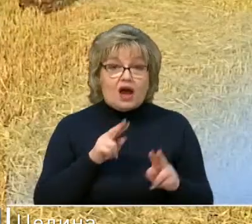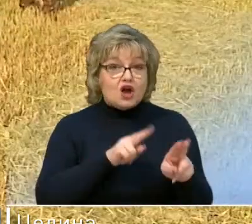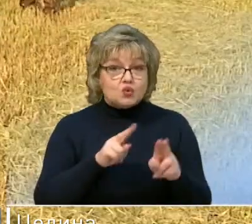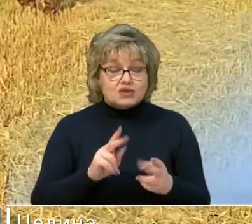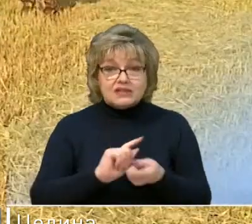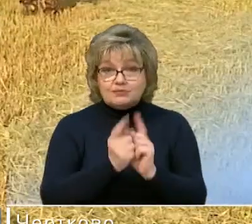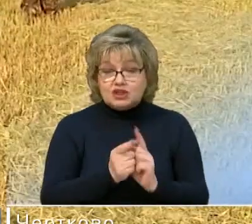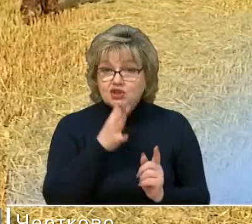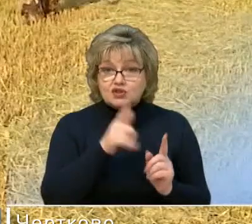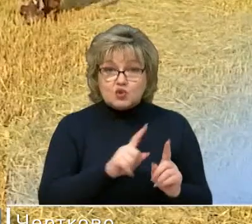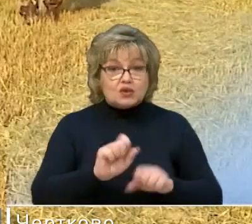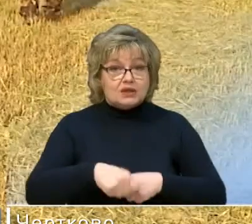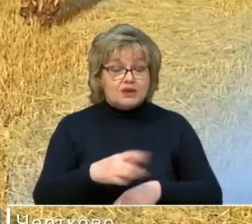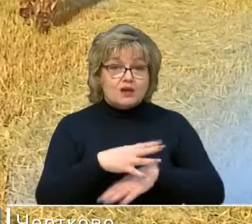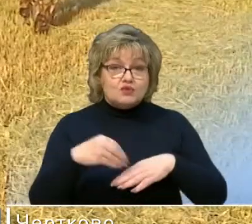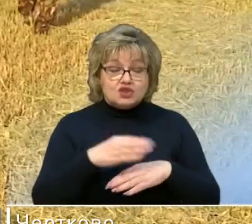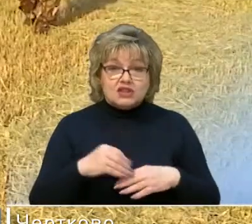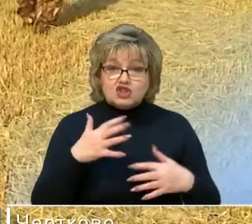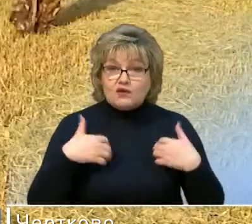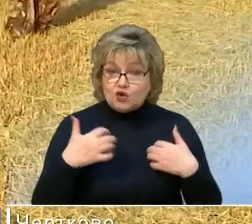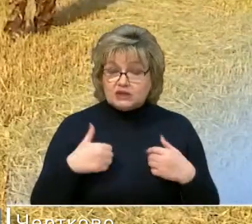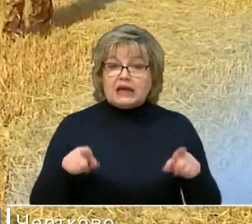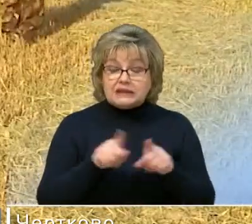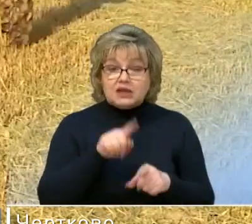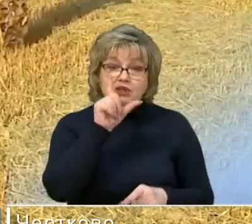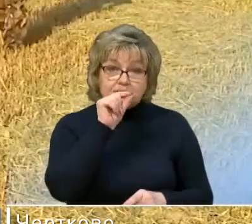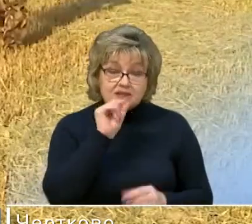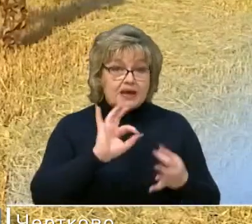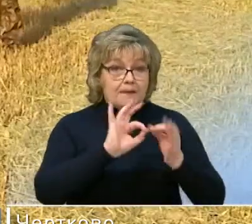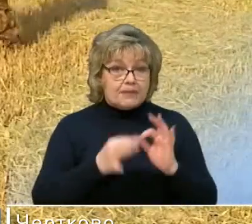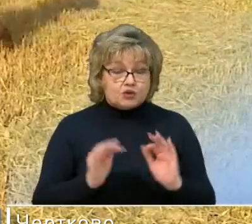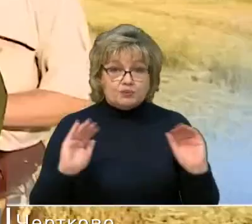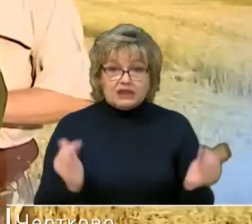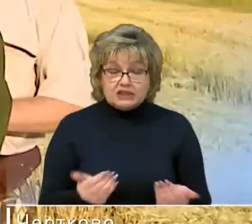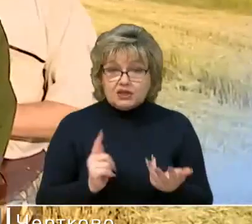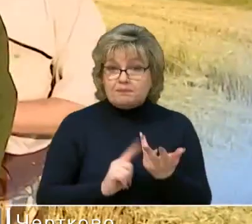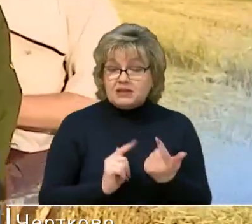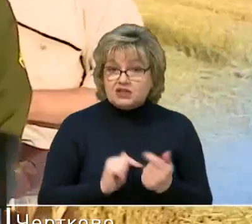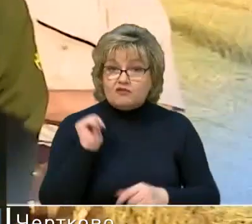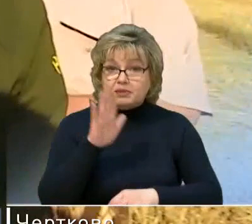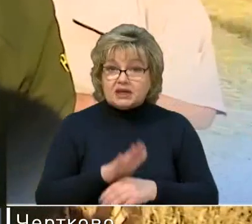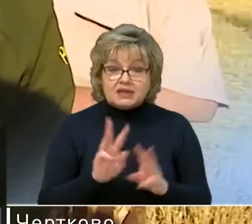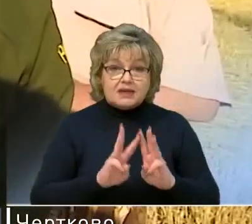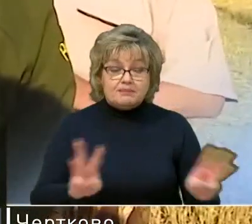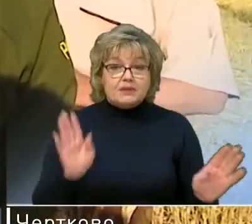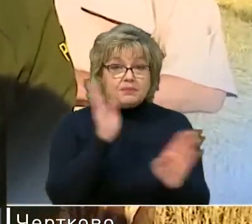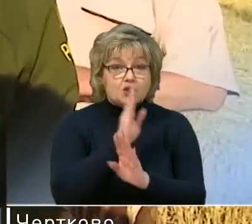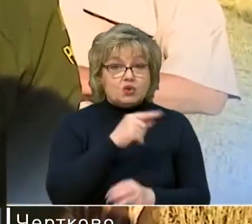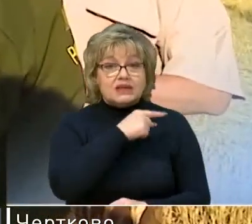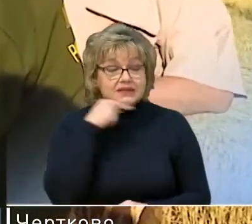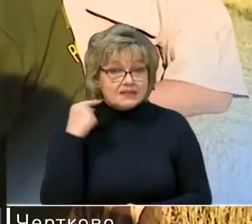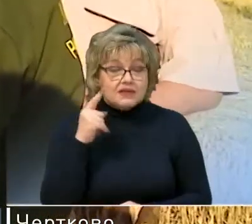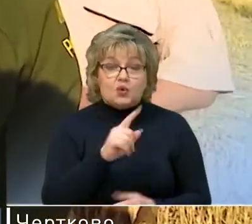сроки охоты на копытных и пушных животных, а также птиц. Подробные ограничения перечислены в приказе Минприроды России.